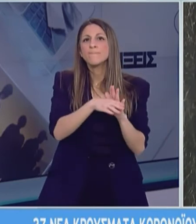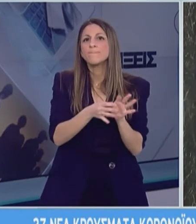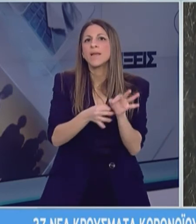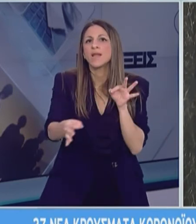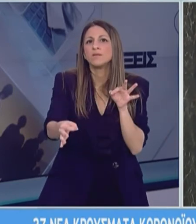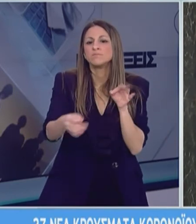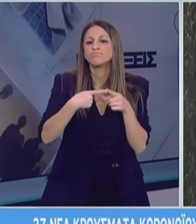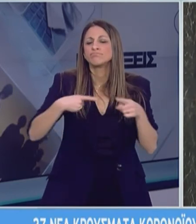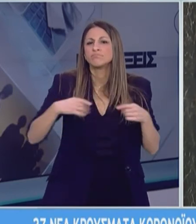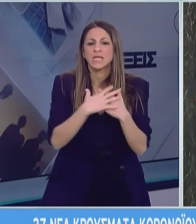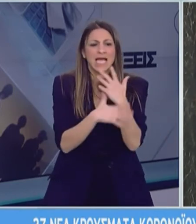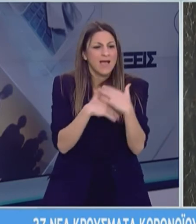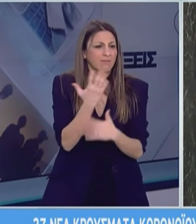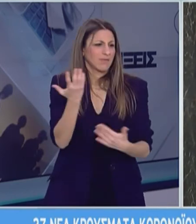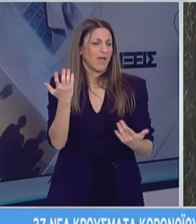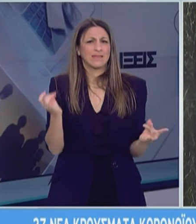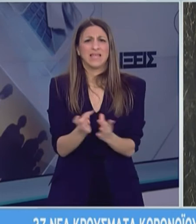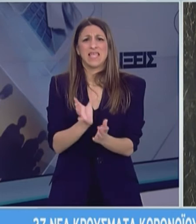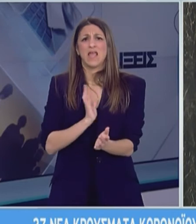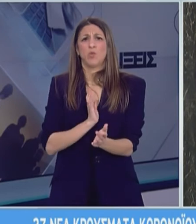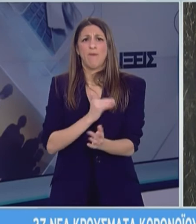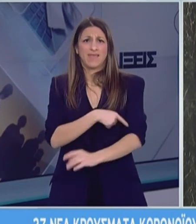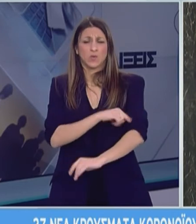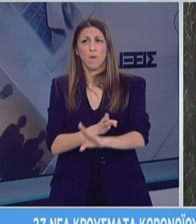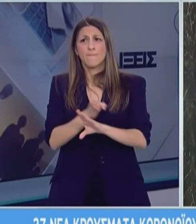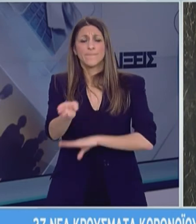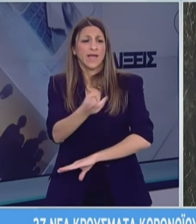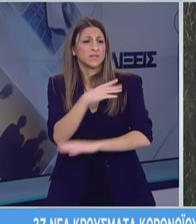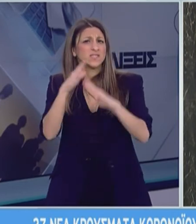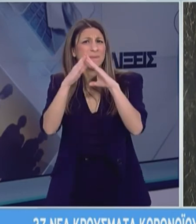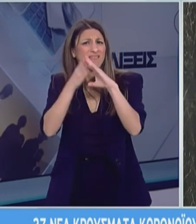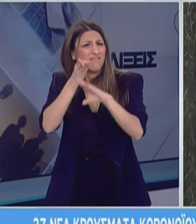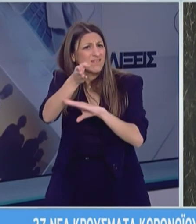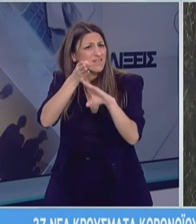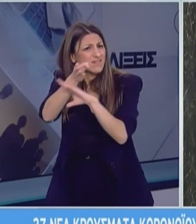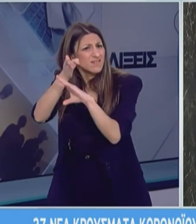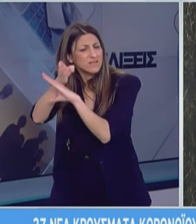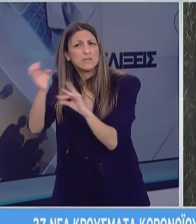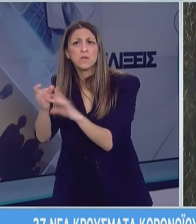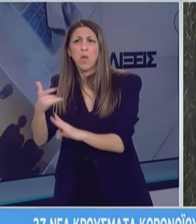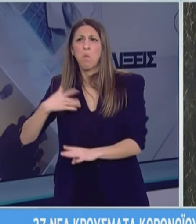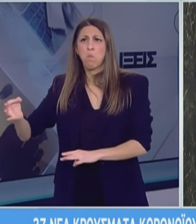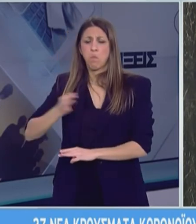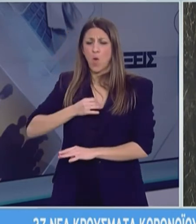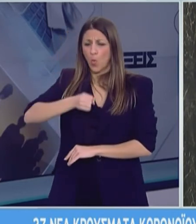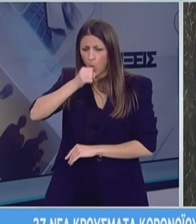οι οποίοι κατοίκων επισκέπτονται και θα επισκέπτονται συμπολίτες μας με ήπια ή μέτρια